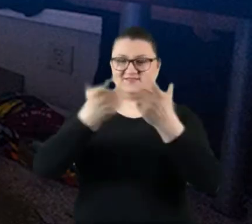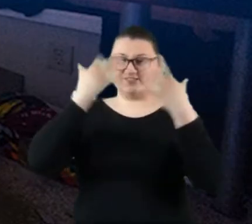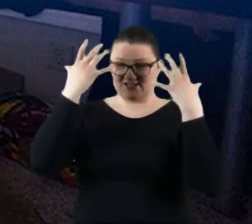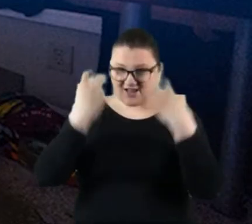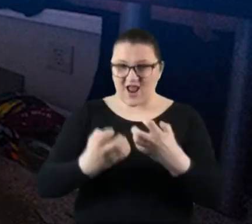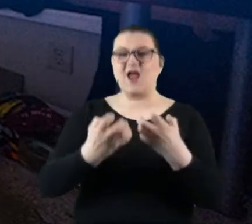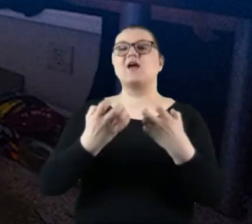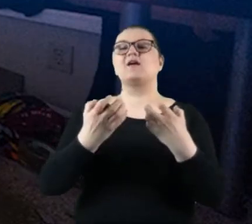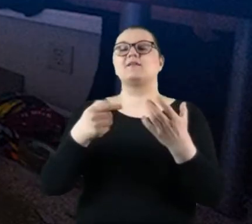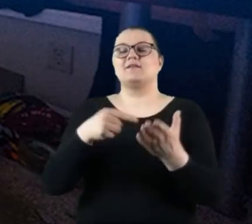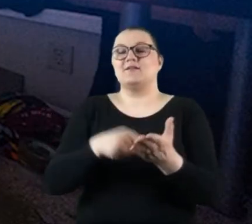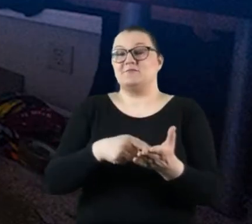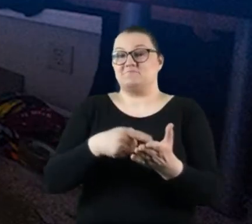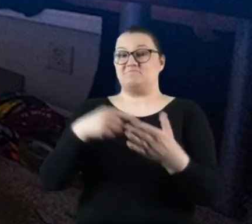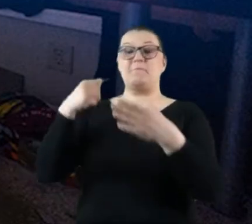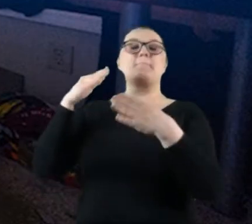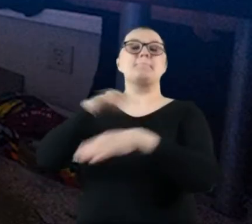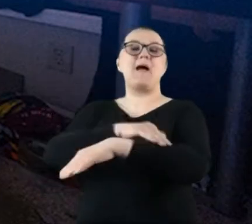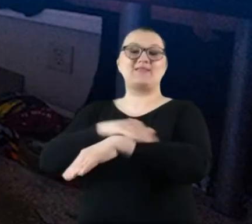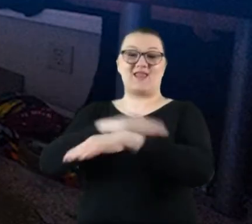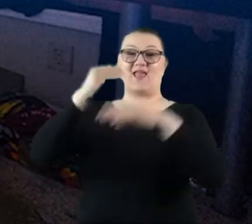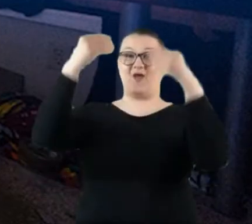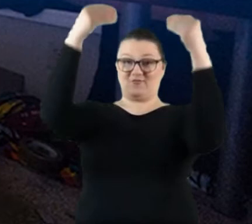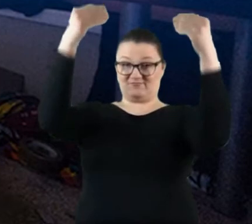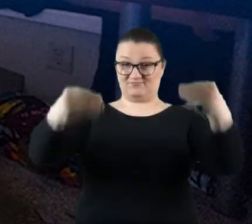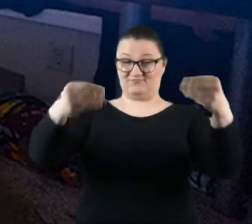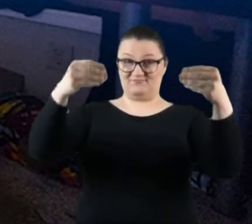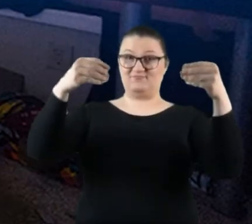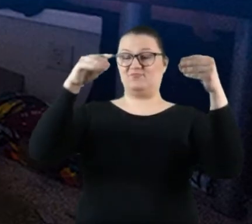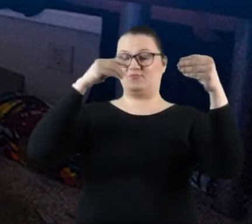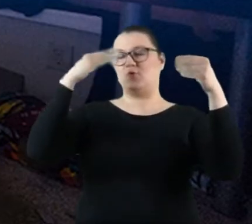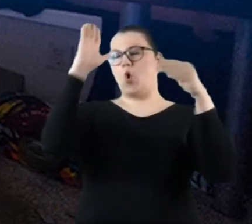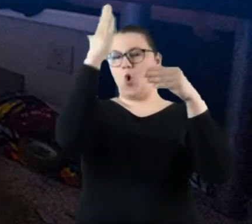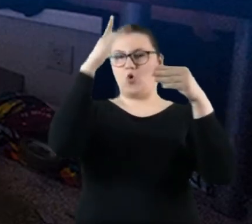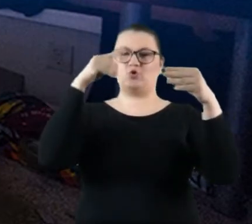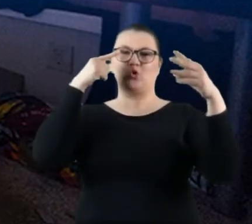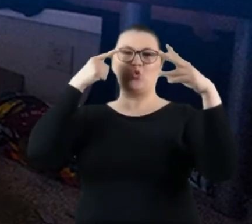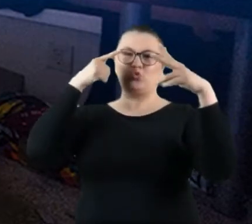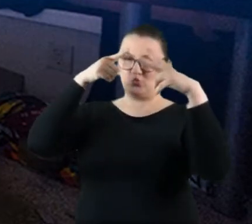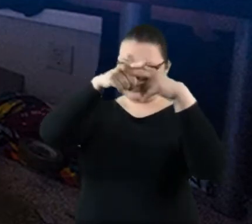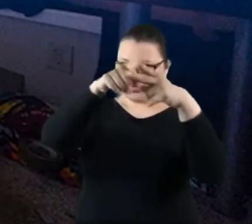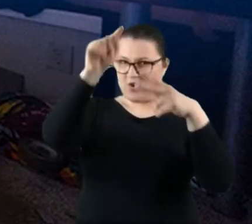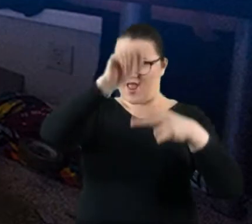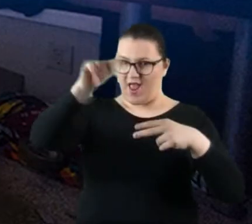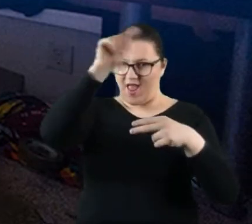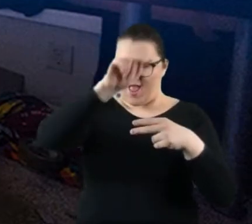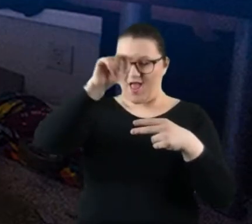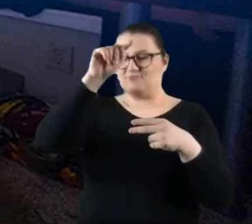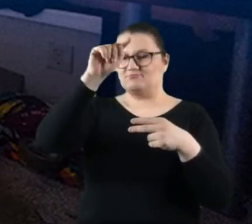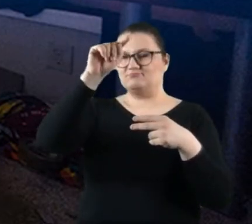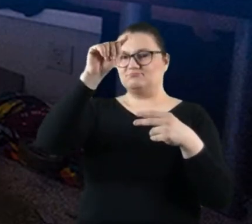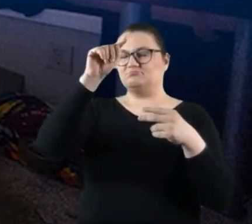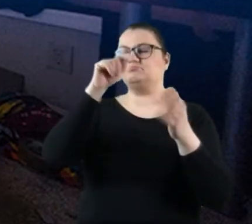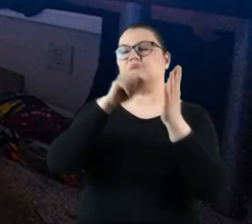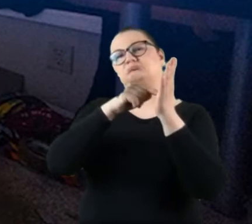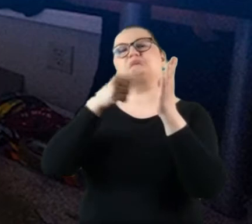w takim materiale, który zawiesimy na okno, odpowiednio duży otworek